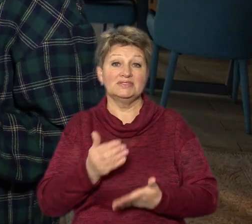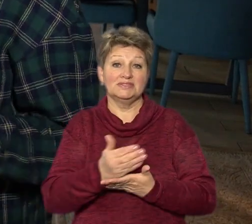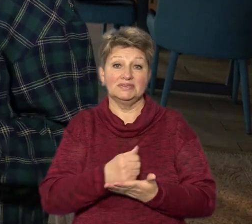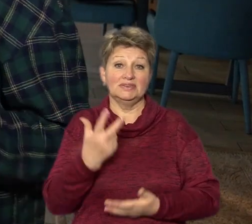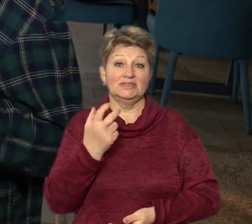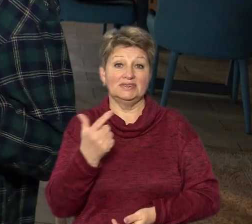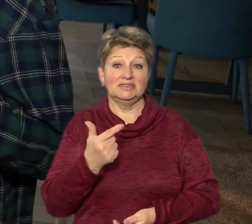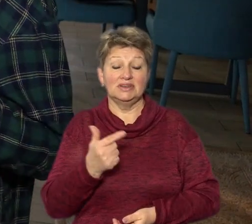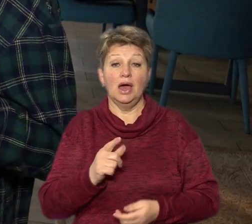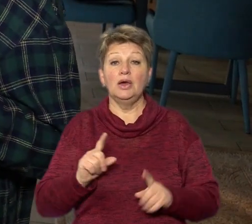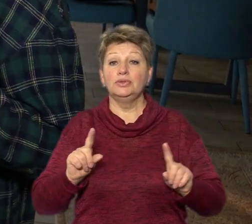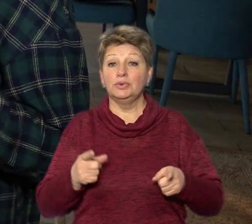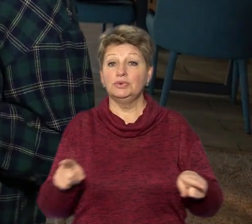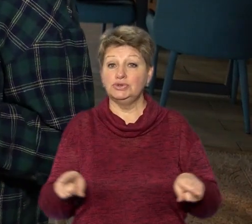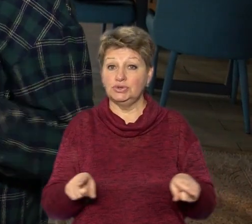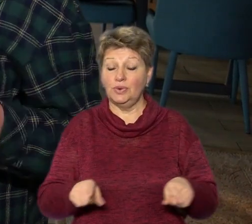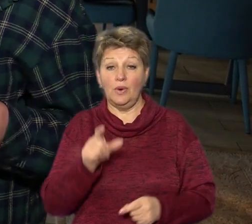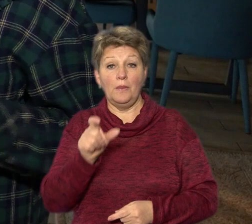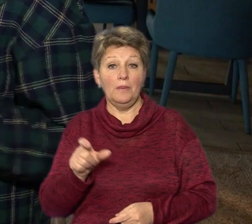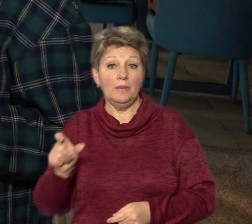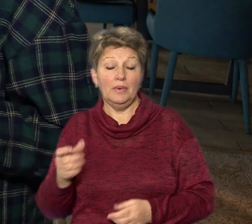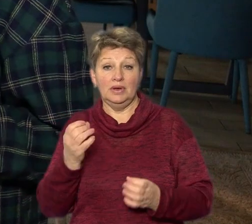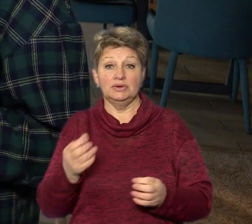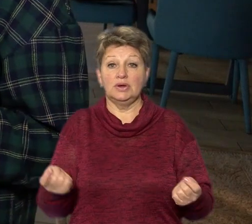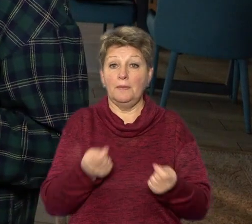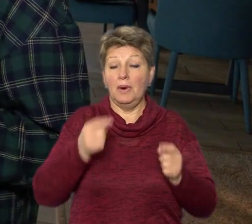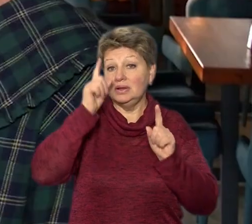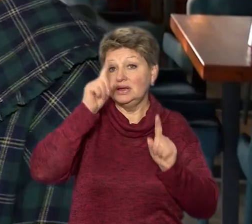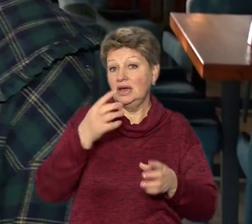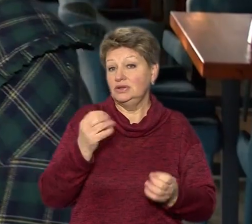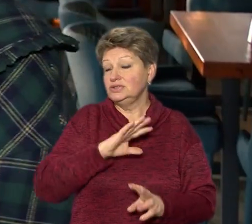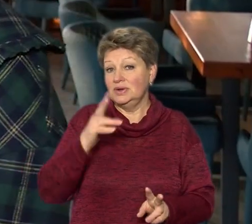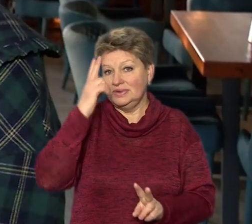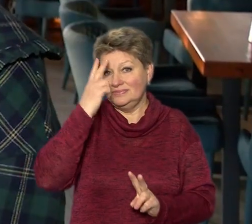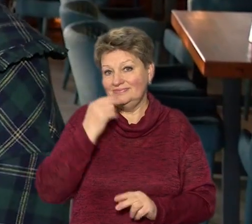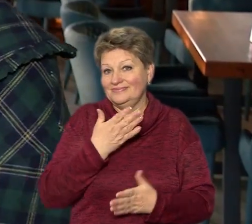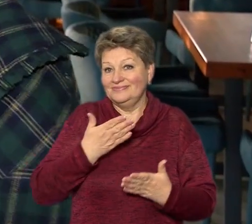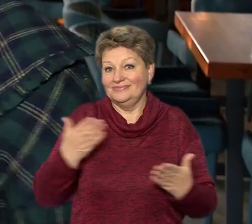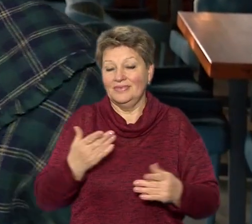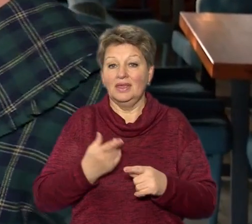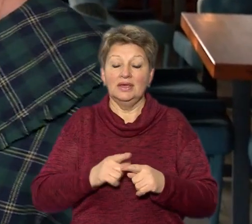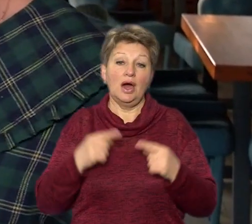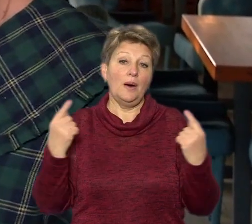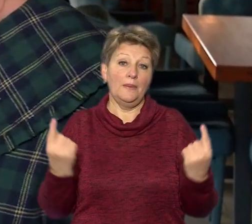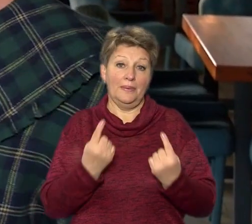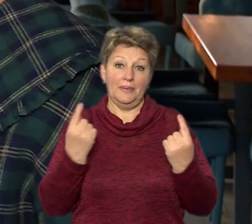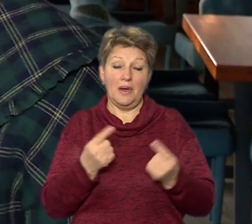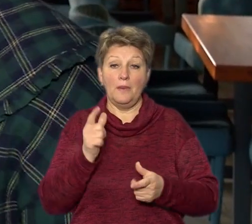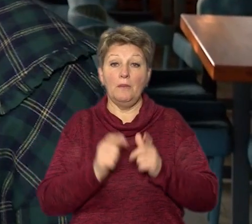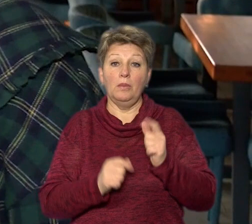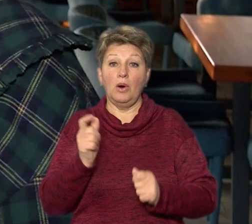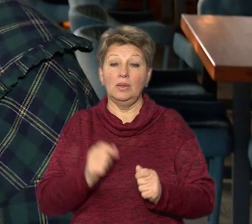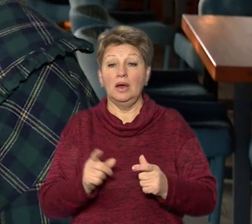гості ще не, можливо, мало знають, що не звикли. Це звичайне молочко, або класичне,